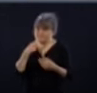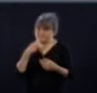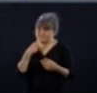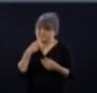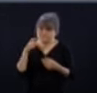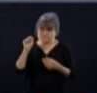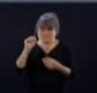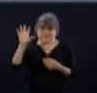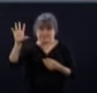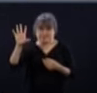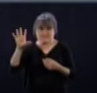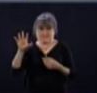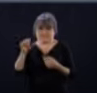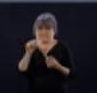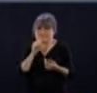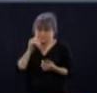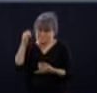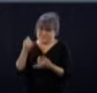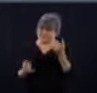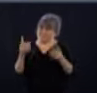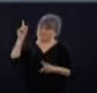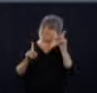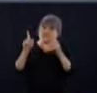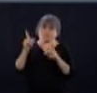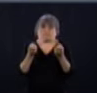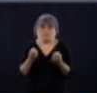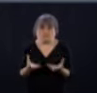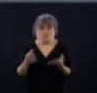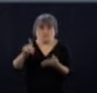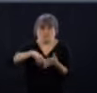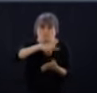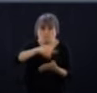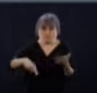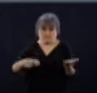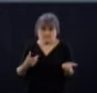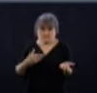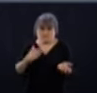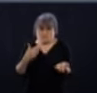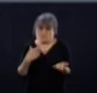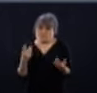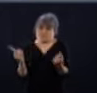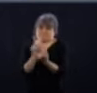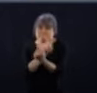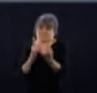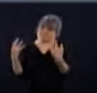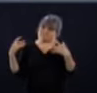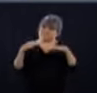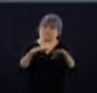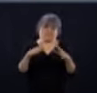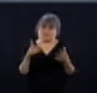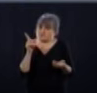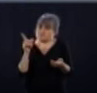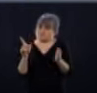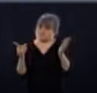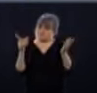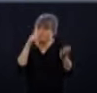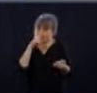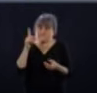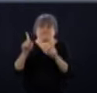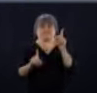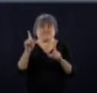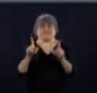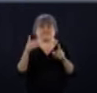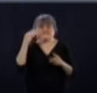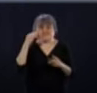surtout pour ce qui est de la diplomation, parce que les finissants n'auront pas la chance, malheureusement, de pouvoir vivre le traditionnel bal